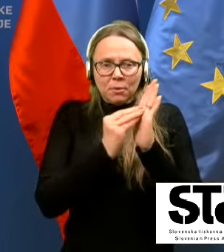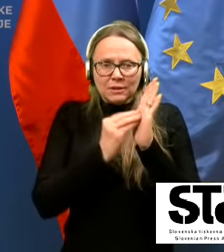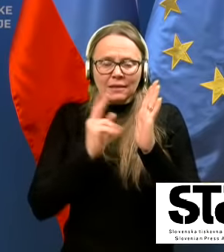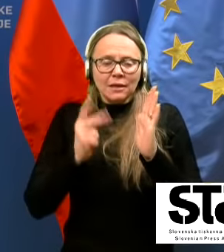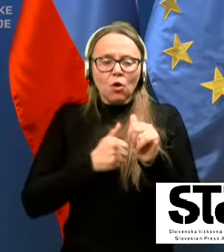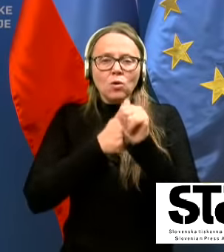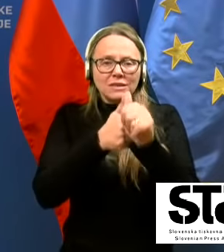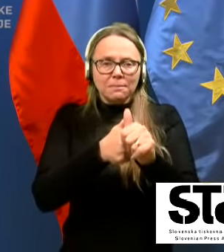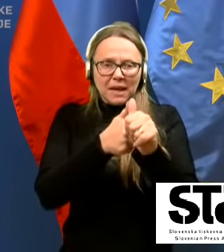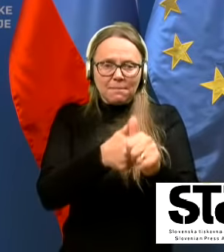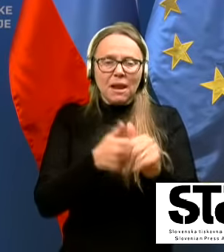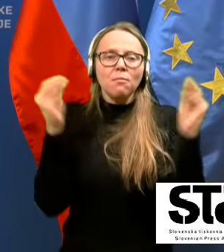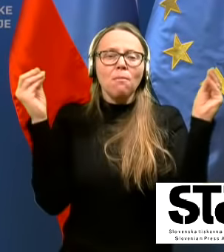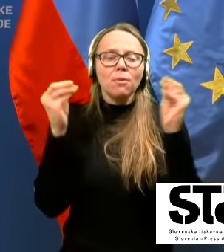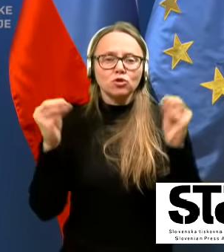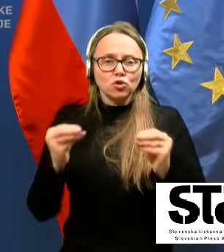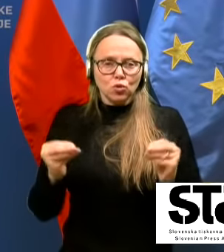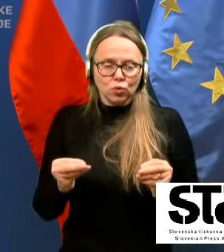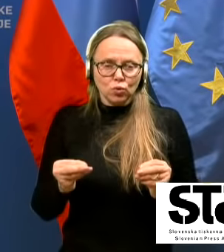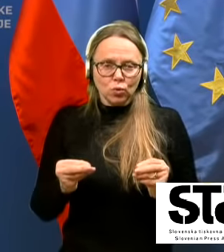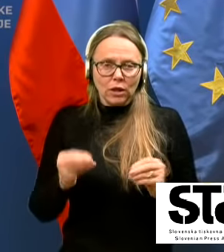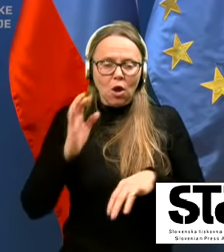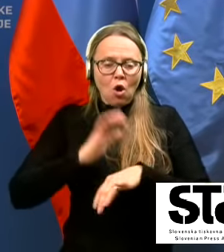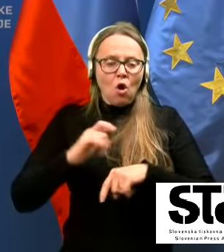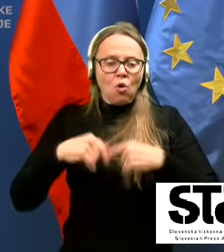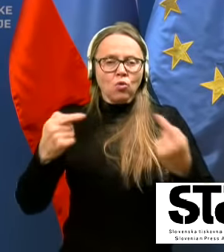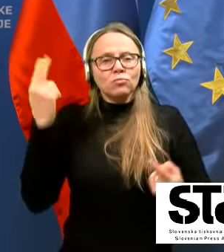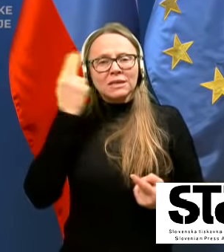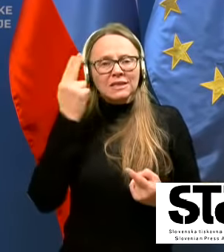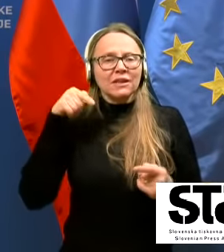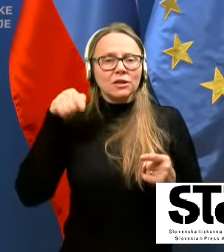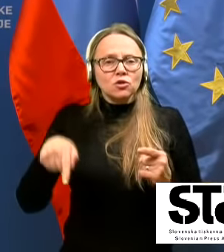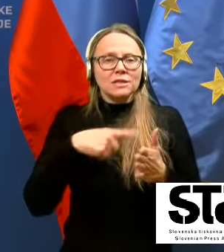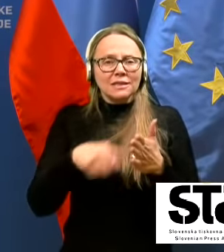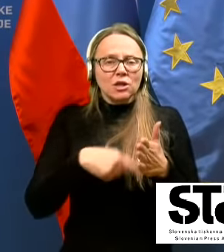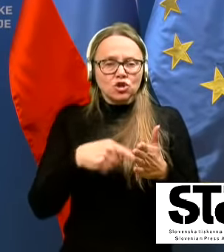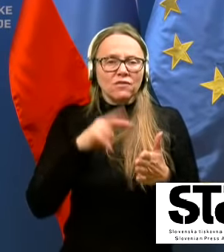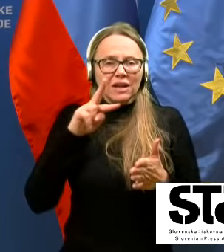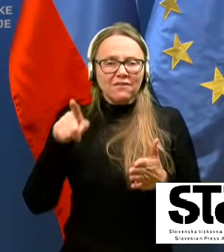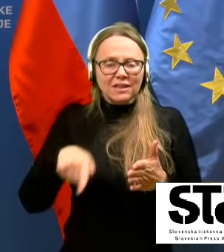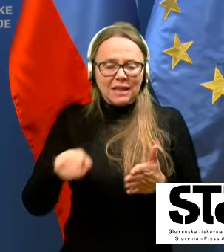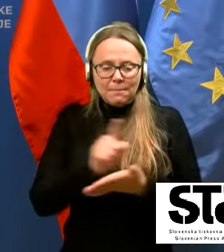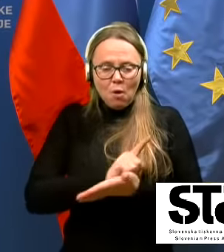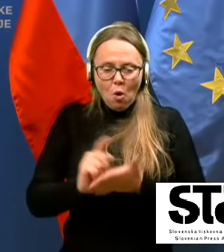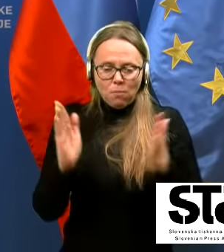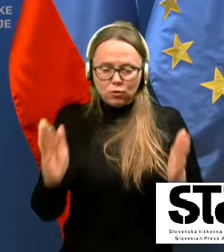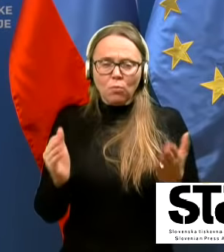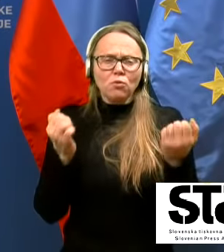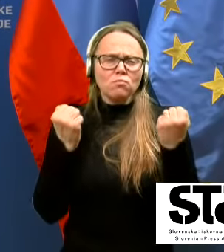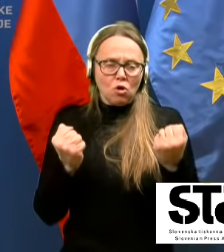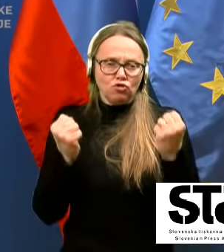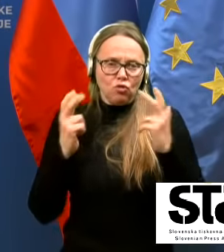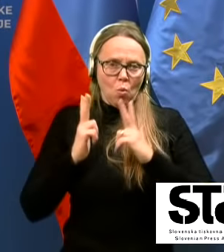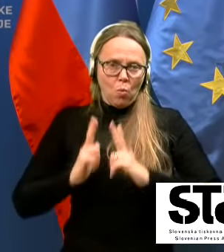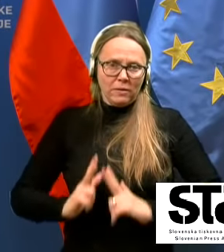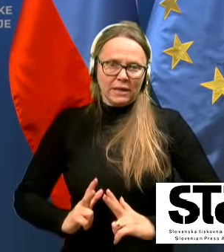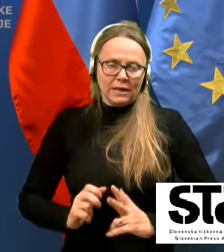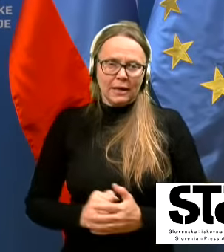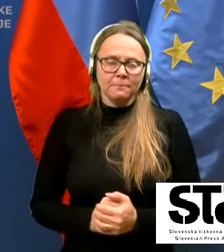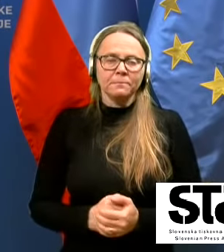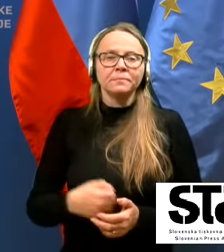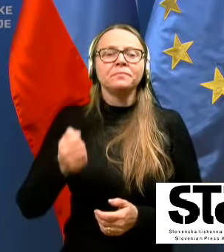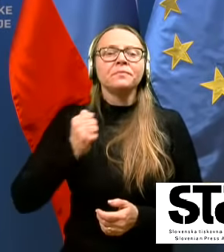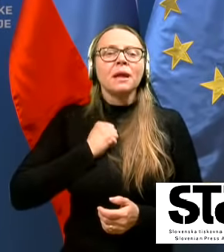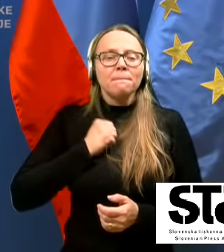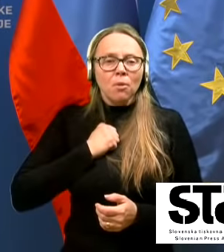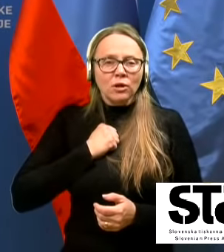spremljamo po strukturi okužbe, svede so se te številke že v tem obdobju precej umirile. Bojimo pa